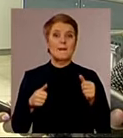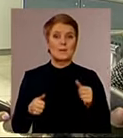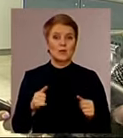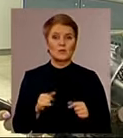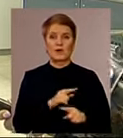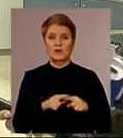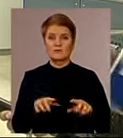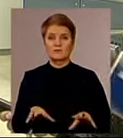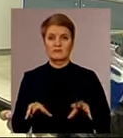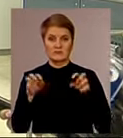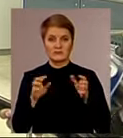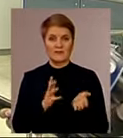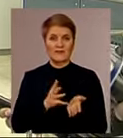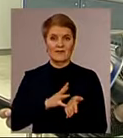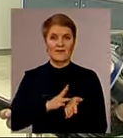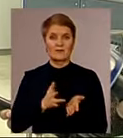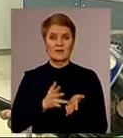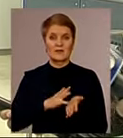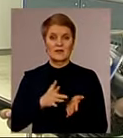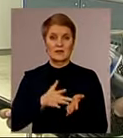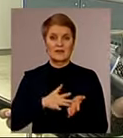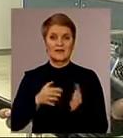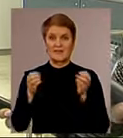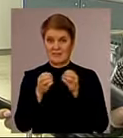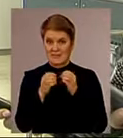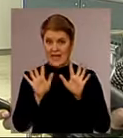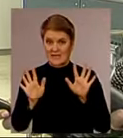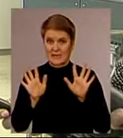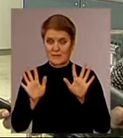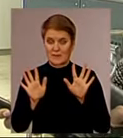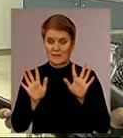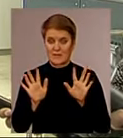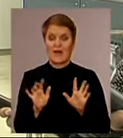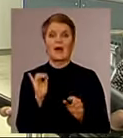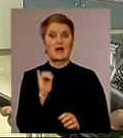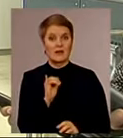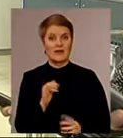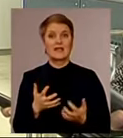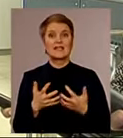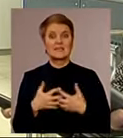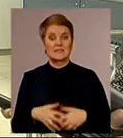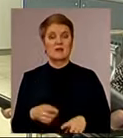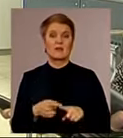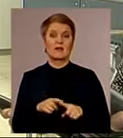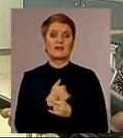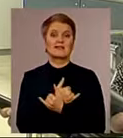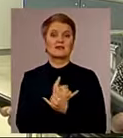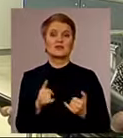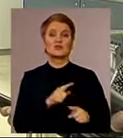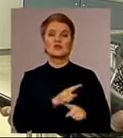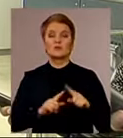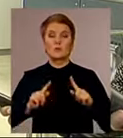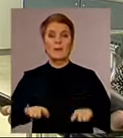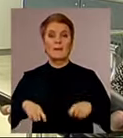щитування відбитків пальців, усіх 10 відбитків пальців. Але й система, яка забезпечує швидкісну